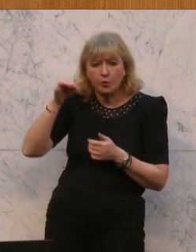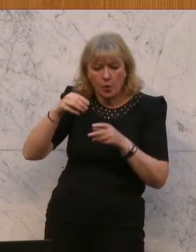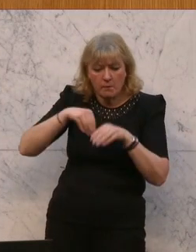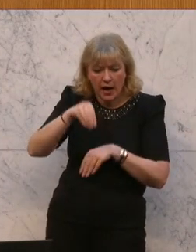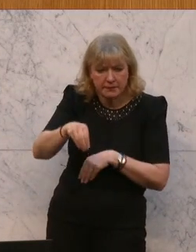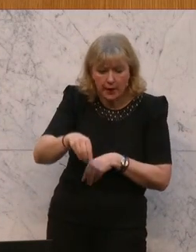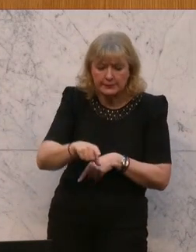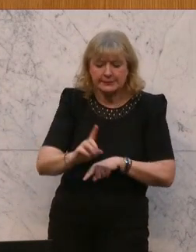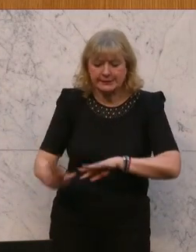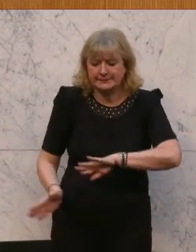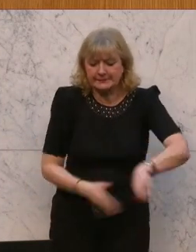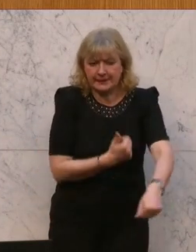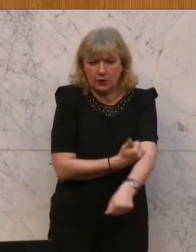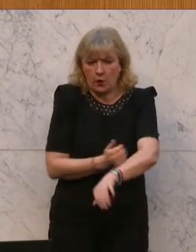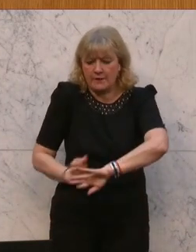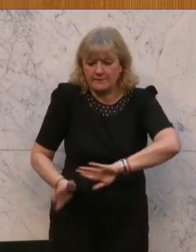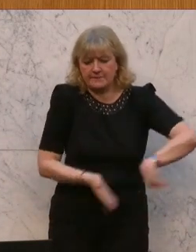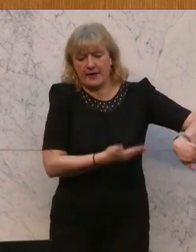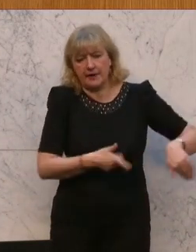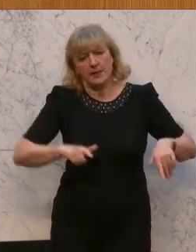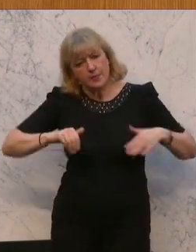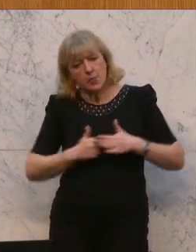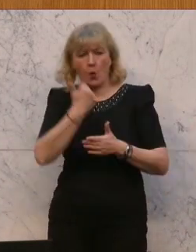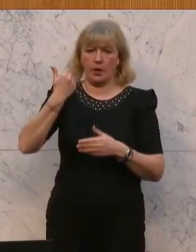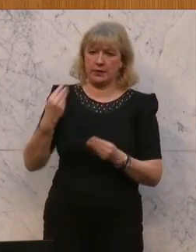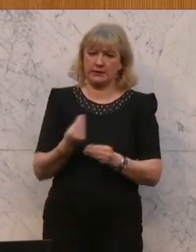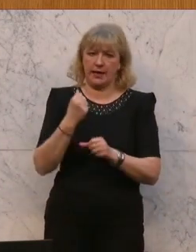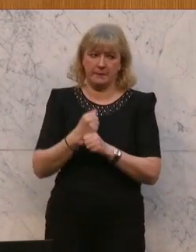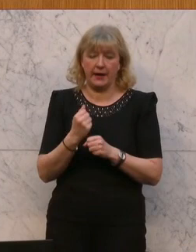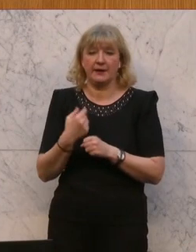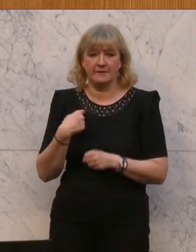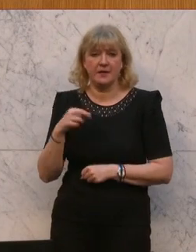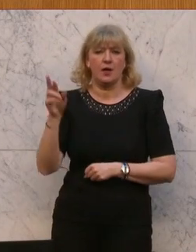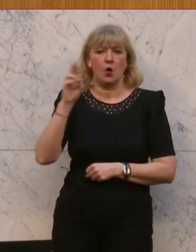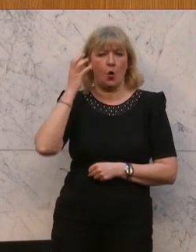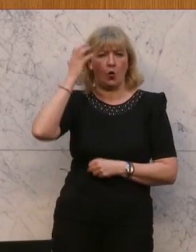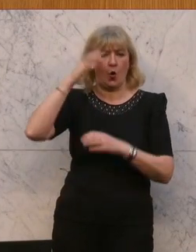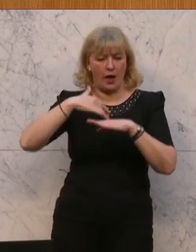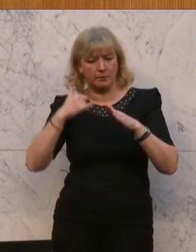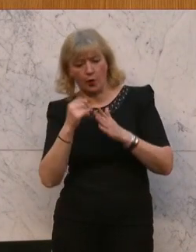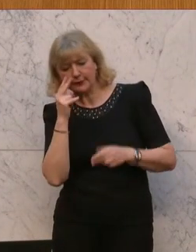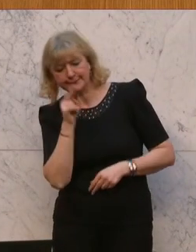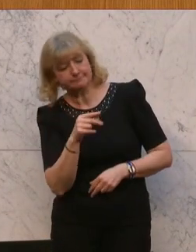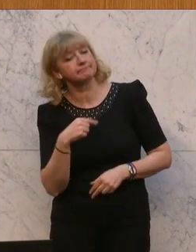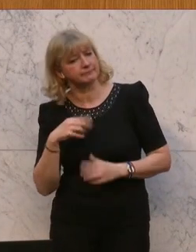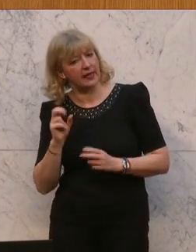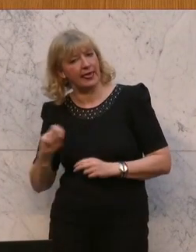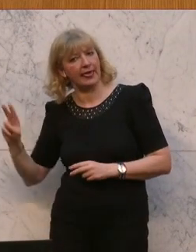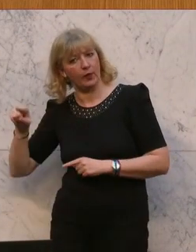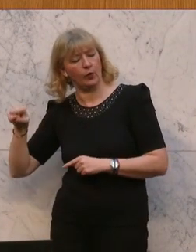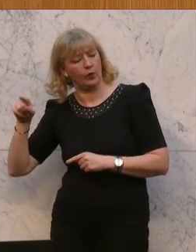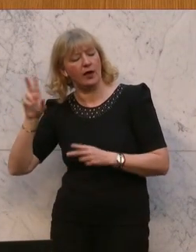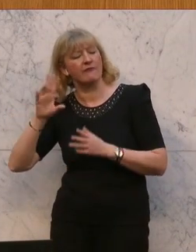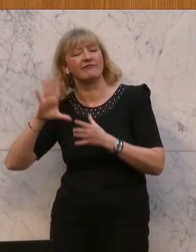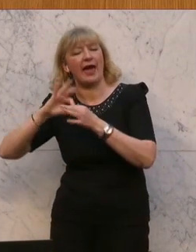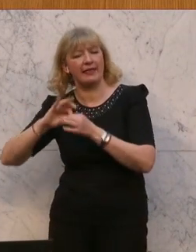wegkommen von der Droge und halt neue Dinge machen. Und wir durften das Royal Project sehen, das mittlerweile von den Vereinten Nationen unterstützt wird,